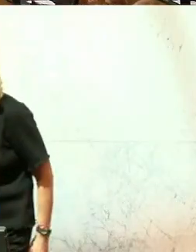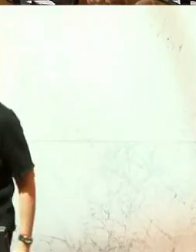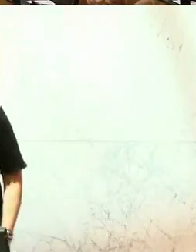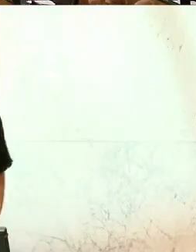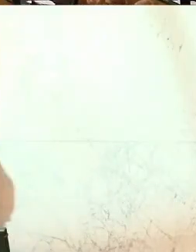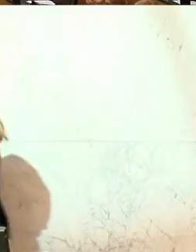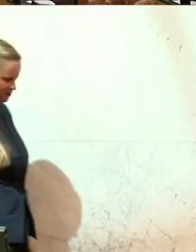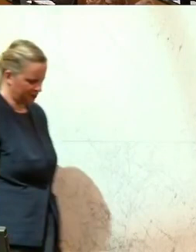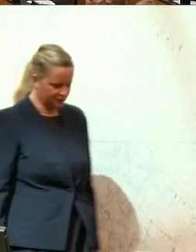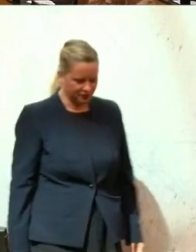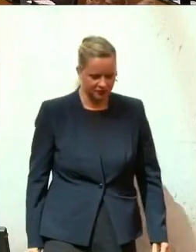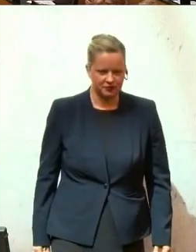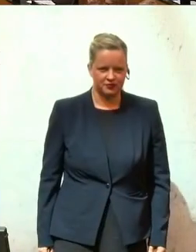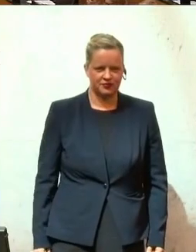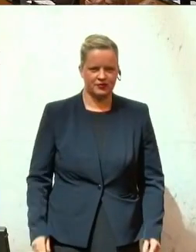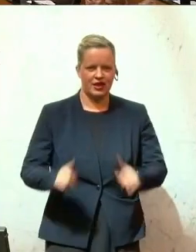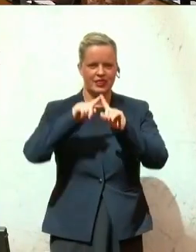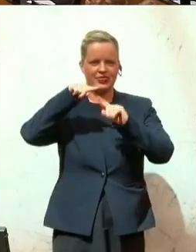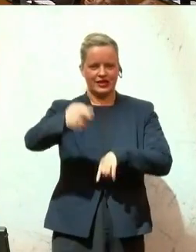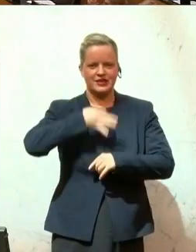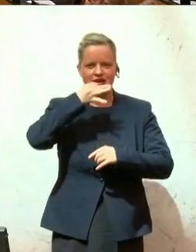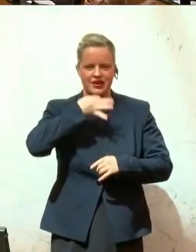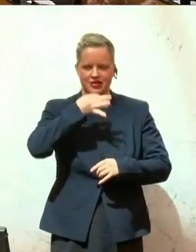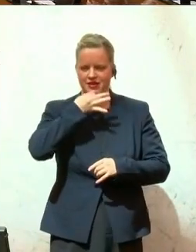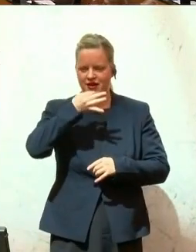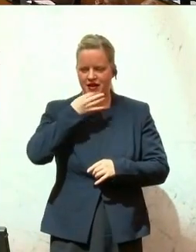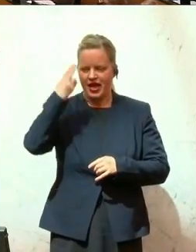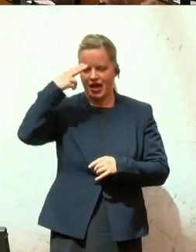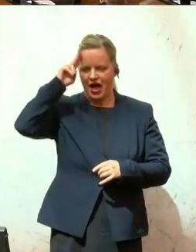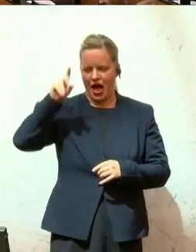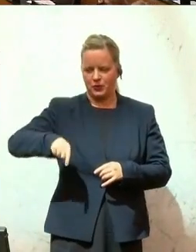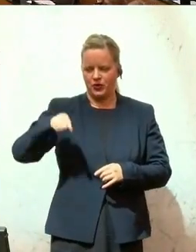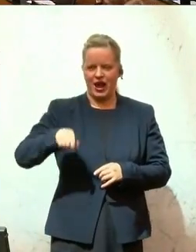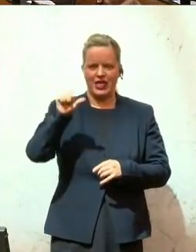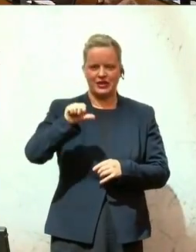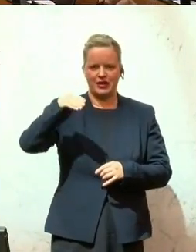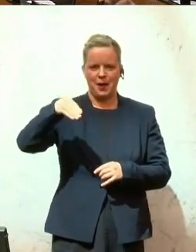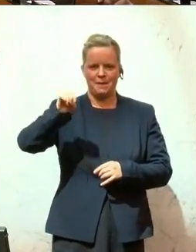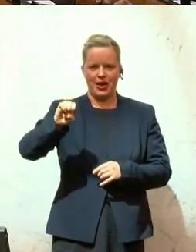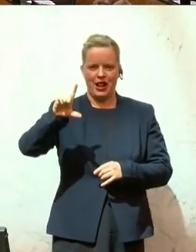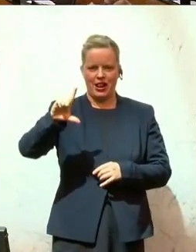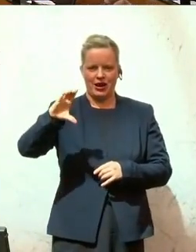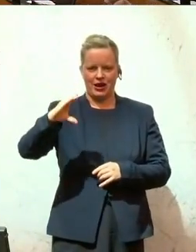Das Sportbudget ist um 50 Prozent erhöht worden, lobt Karl Schmiedhofer von der ÖVP. Die Arbeit der Regierung.